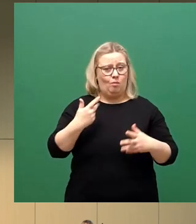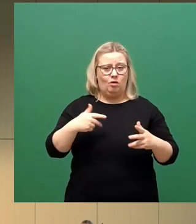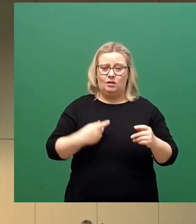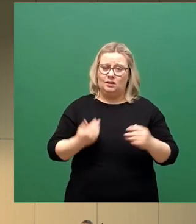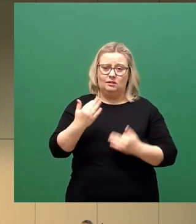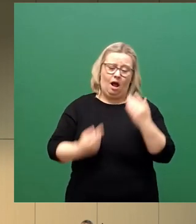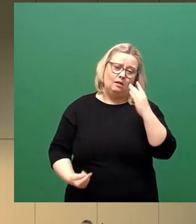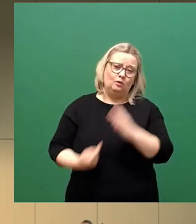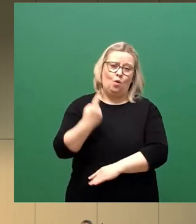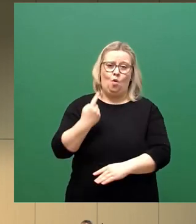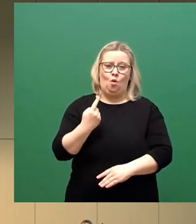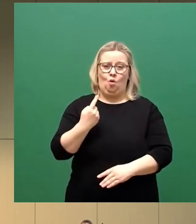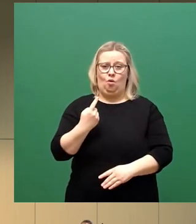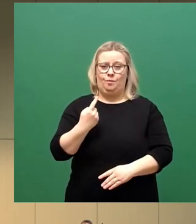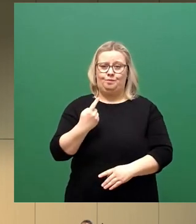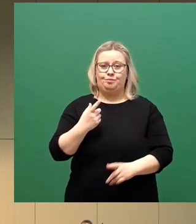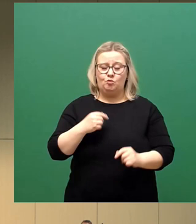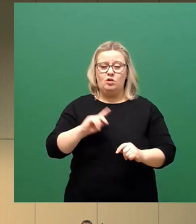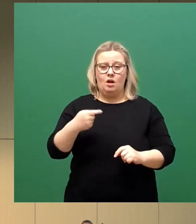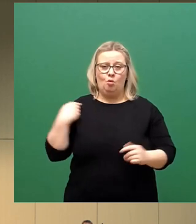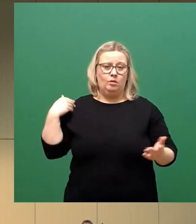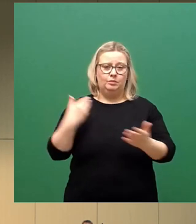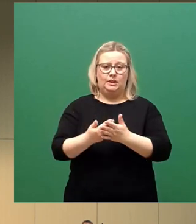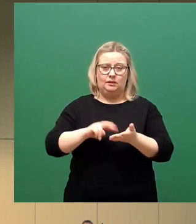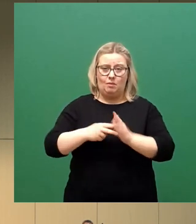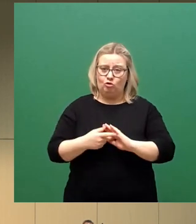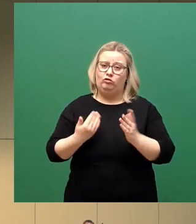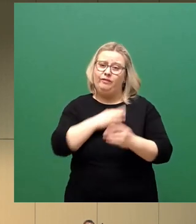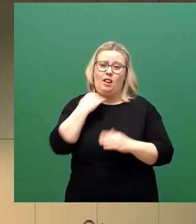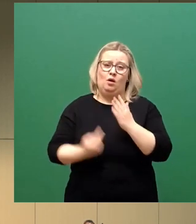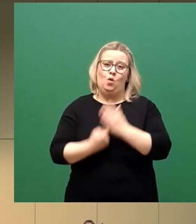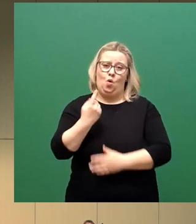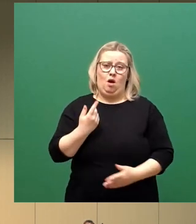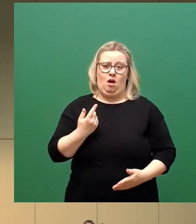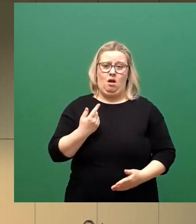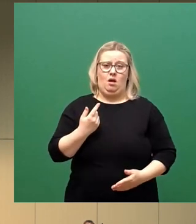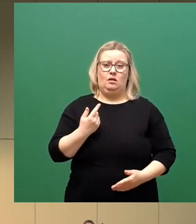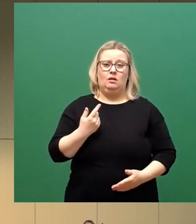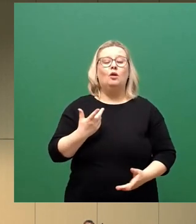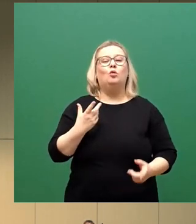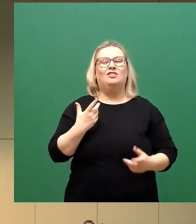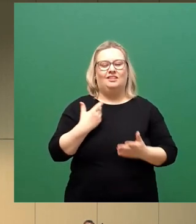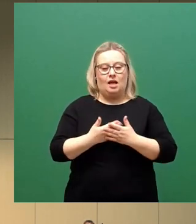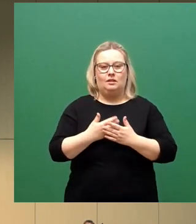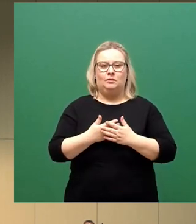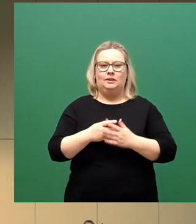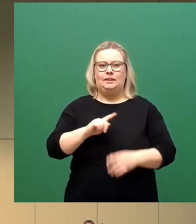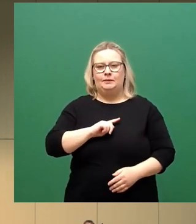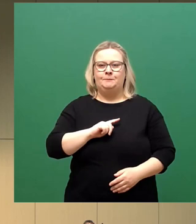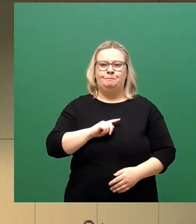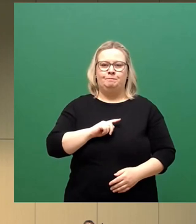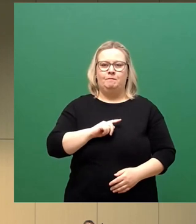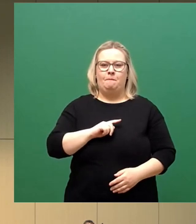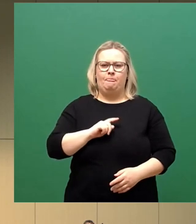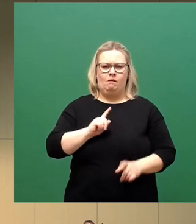Gegensatz zu dem, was bisher geplant gewesen ist. Und insoweit bin ich ein bisschen sehr verwundert gewesen